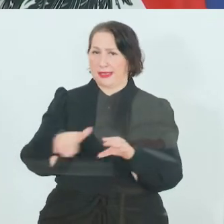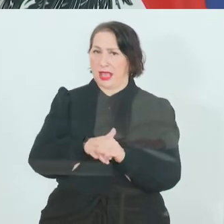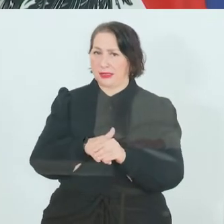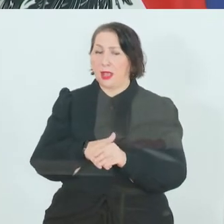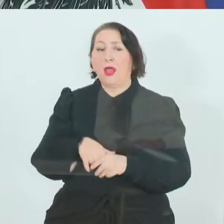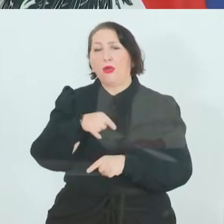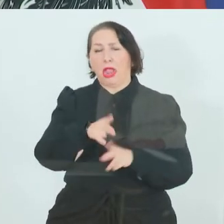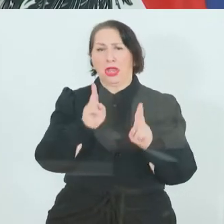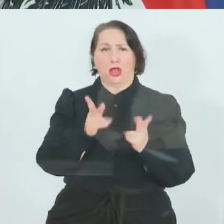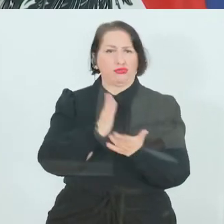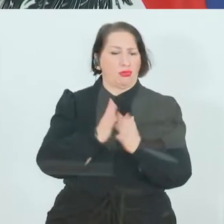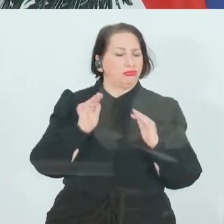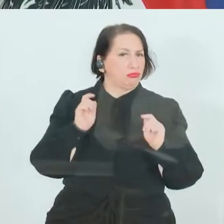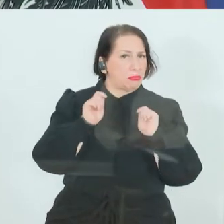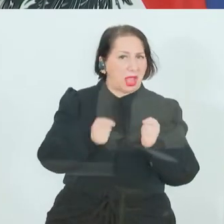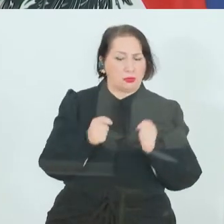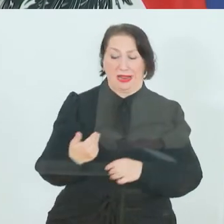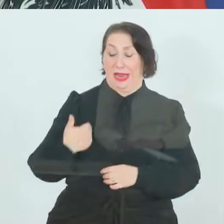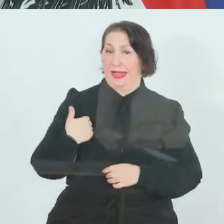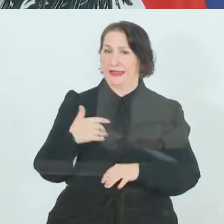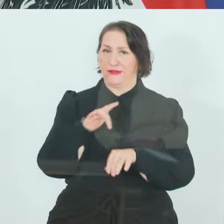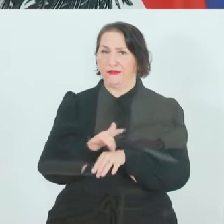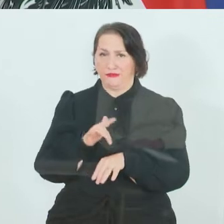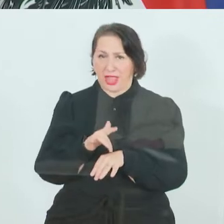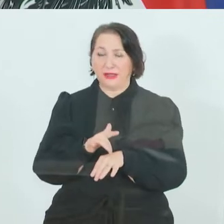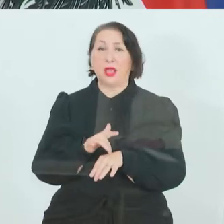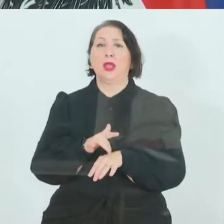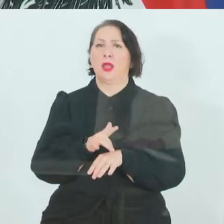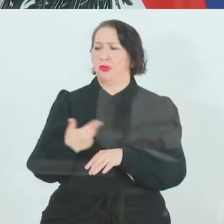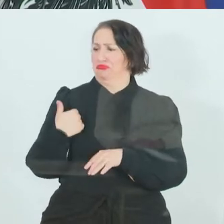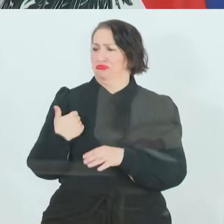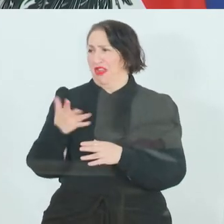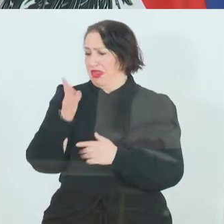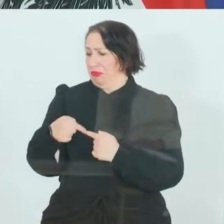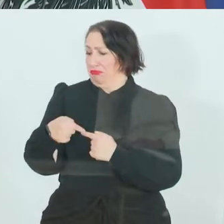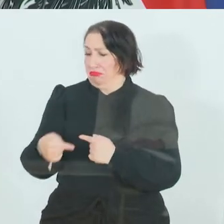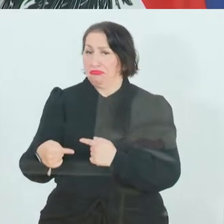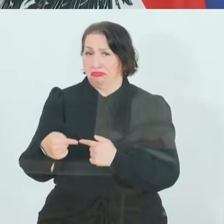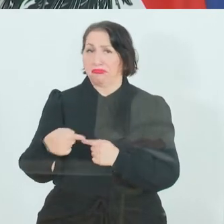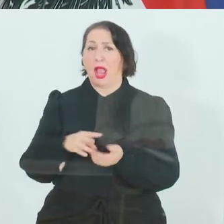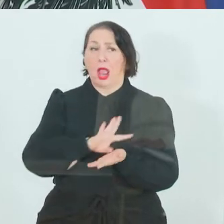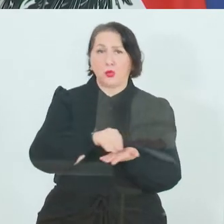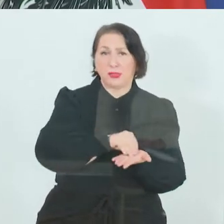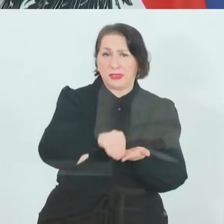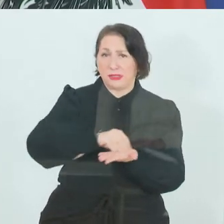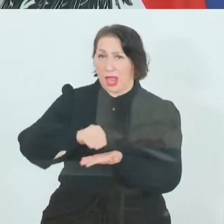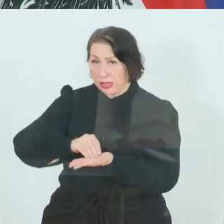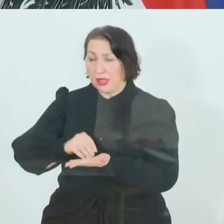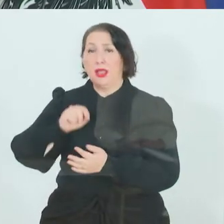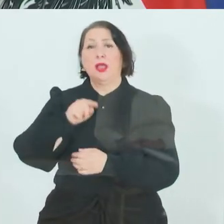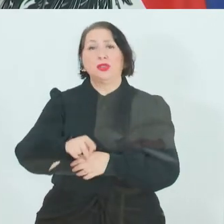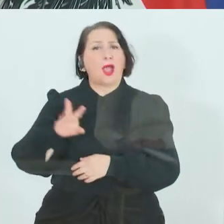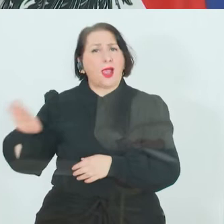kann schon beantragt werden seit letzten Freitag. Dieser wird in Kürze ausbezahlt. Hier arbeiten alle Mitarbeiterinnen und Mitarbeiter des